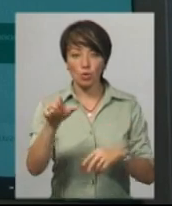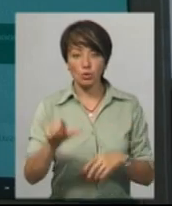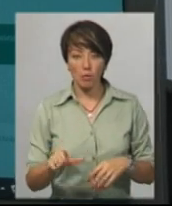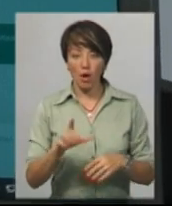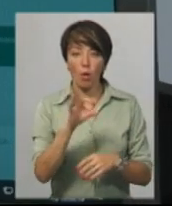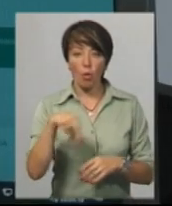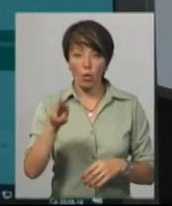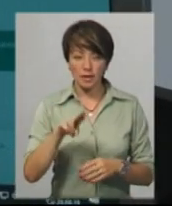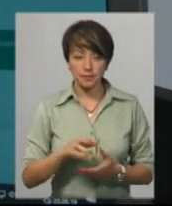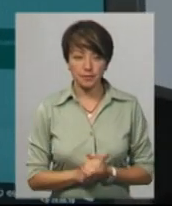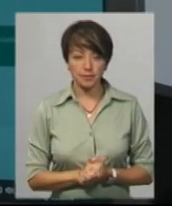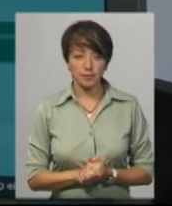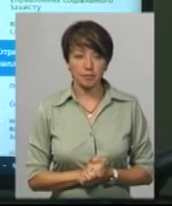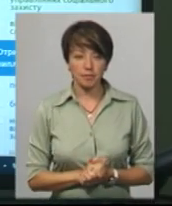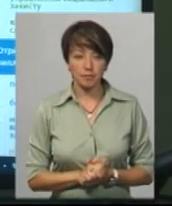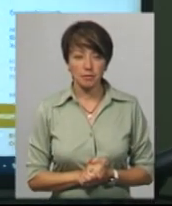ідентифікаційного коду.